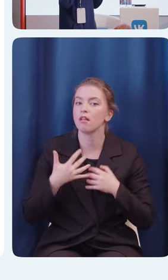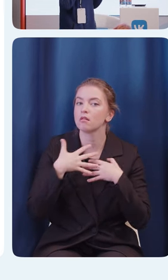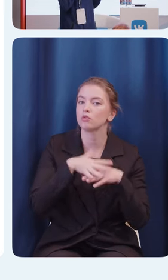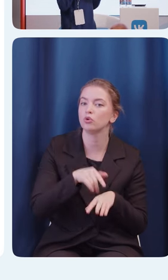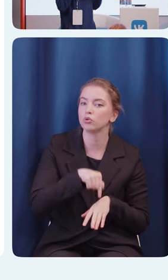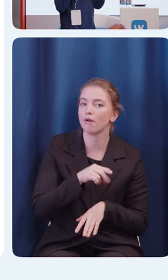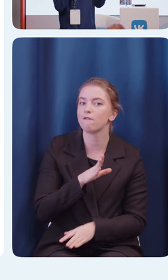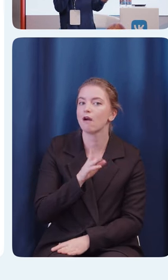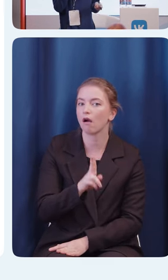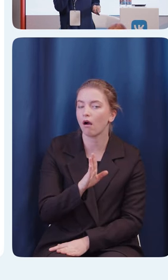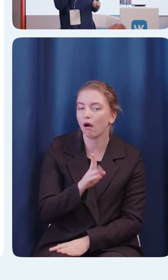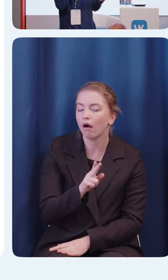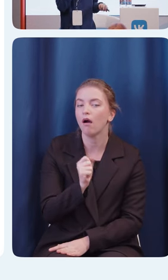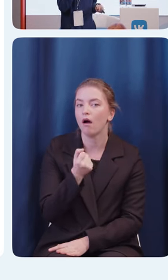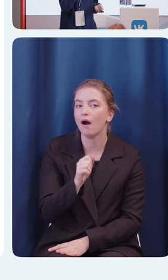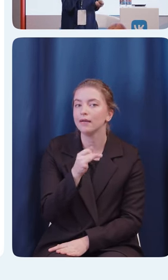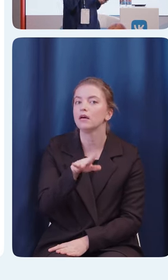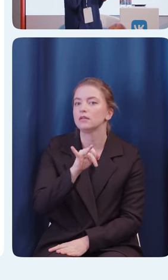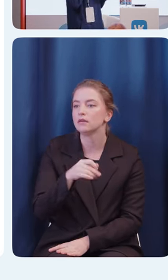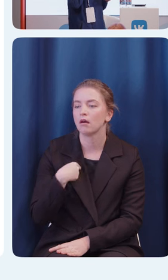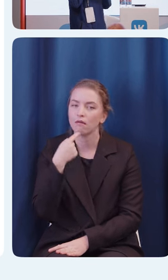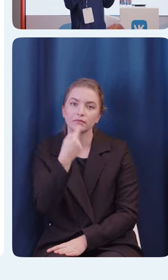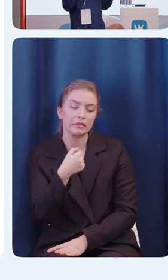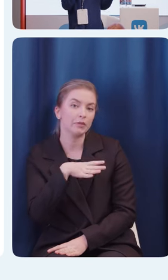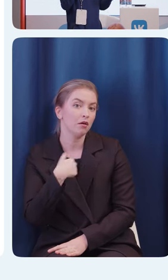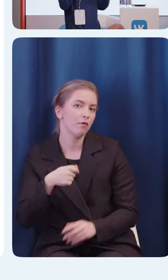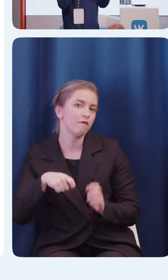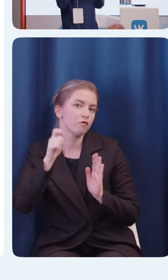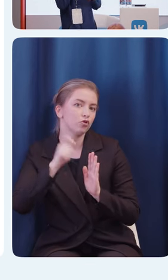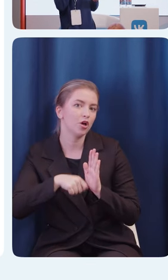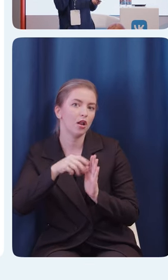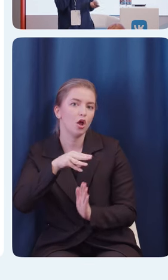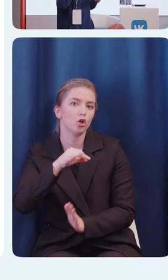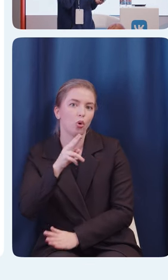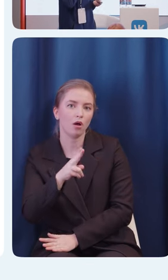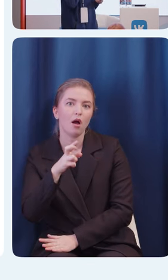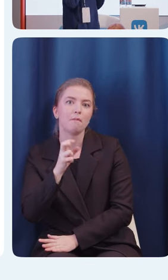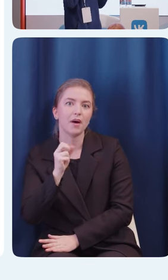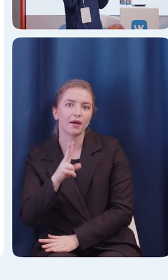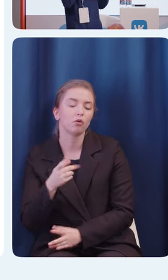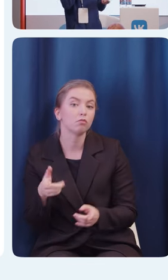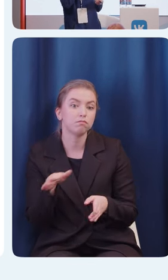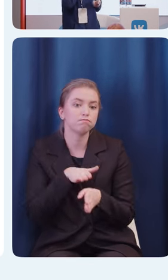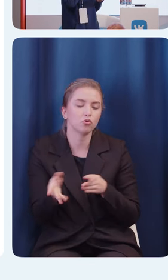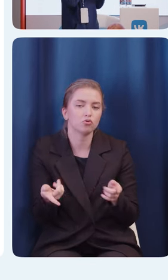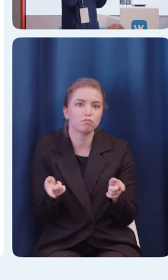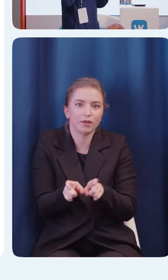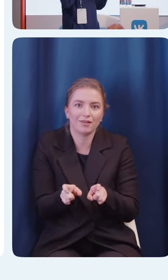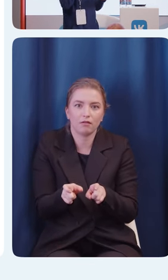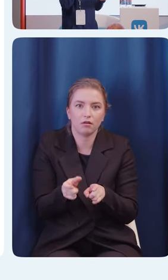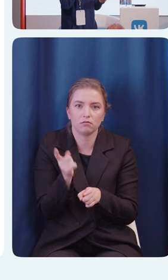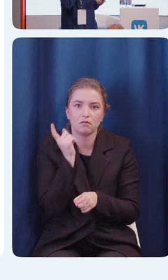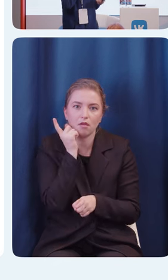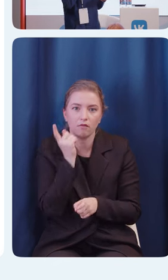сказали, что они включали токбэк, который полностью блокировал телефон, смотрели инструкцию, как его